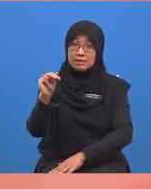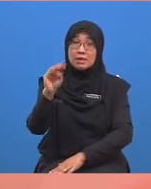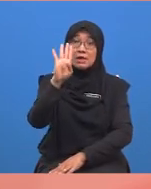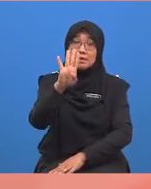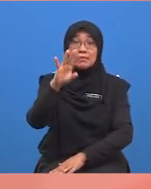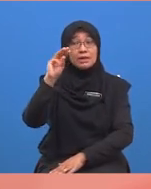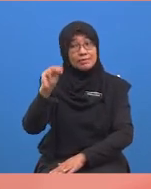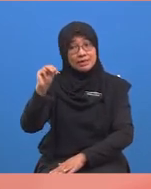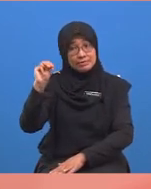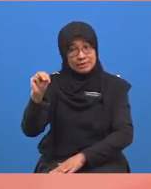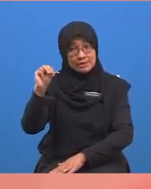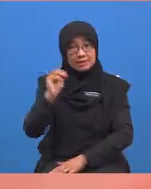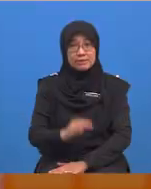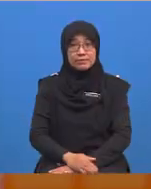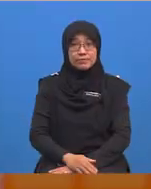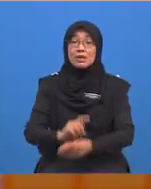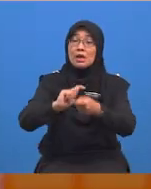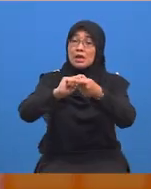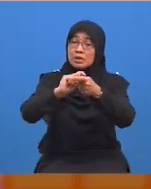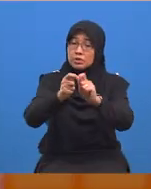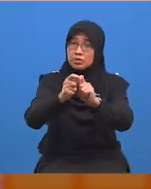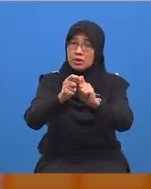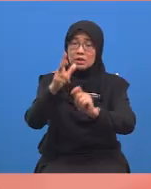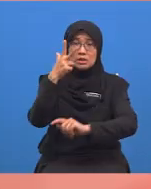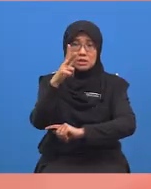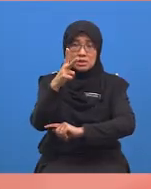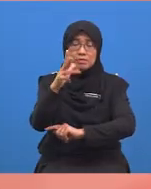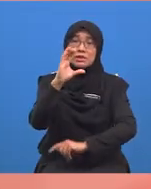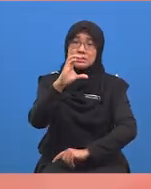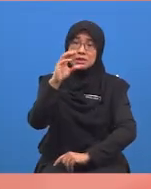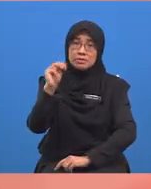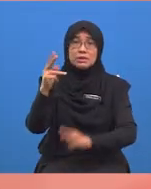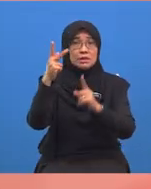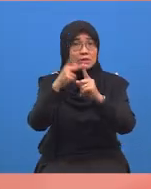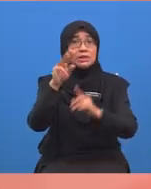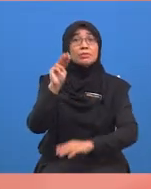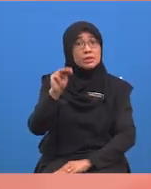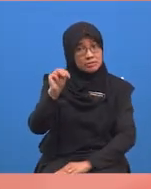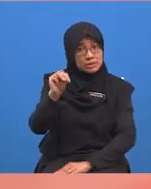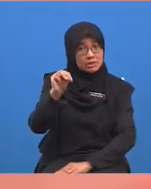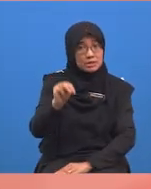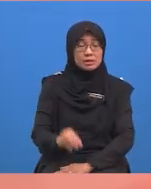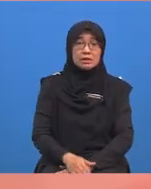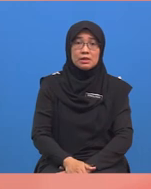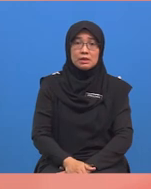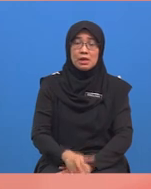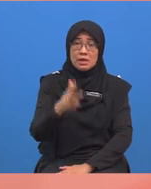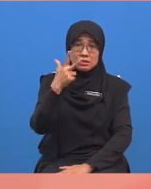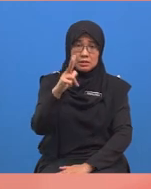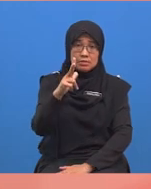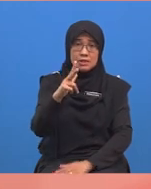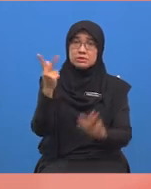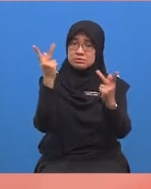empat milimeter. Tukarkan tiga belas sentimeter kepada milimeter iaitu